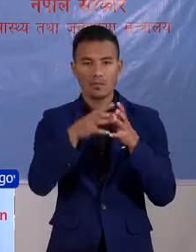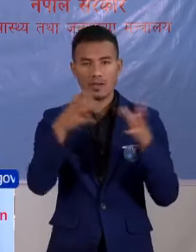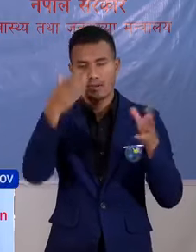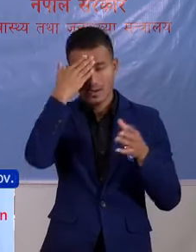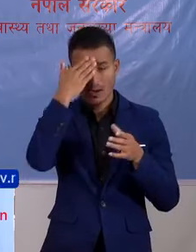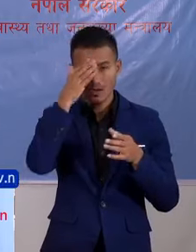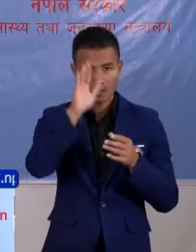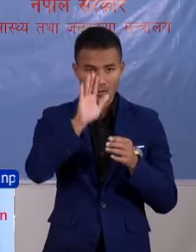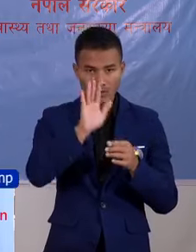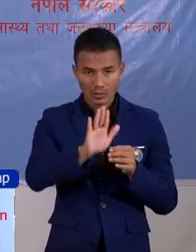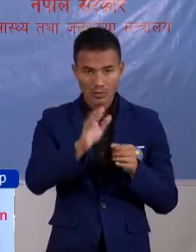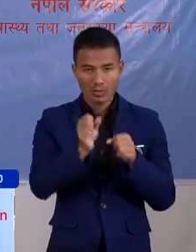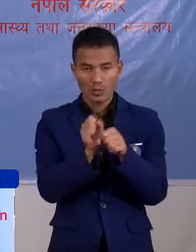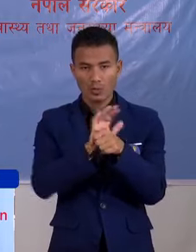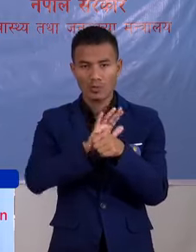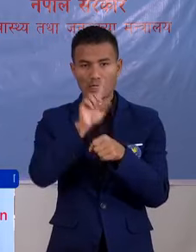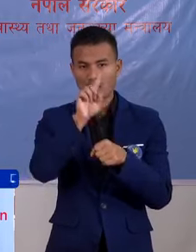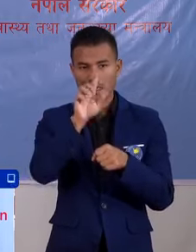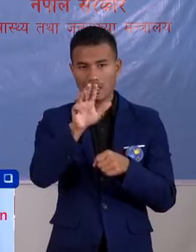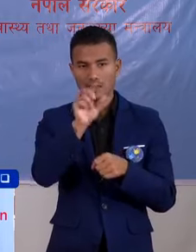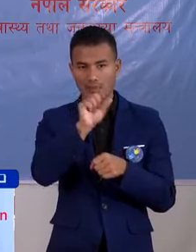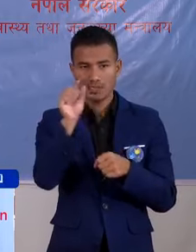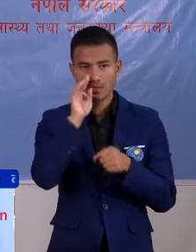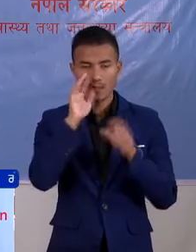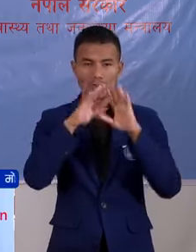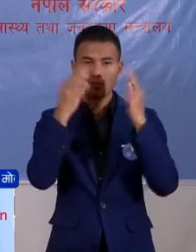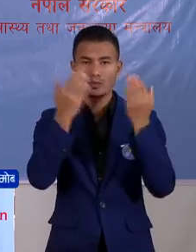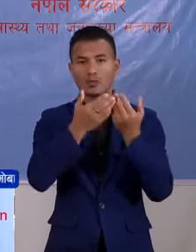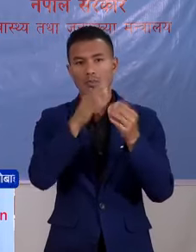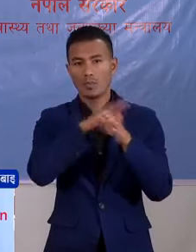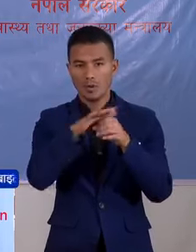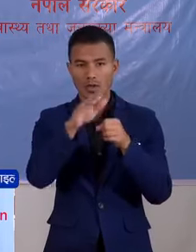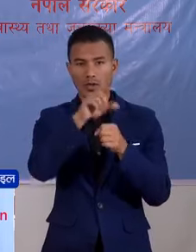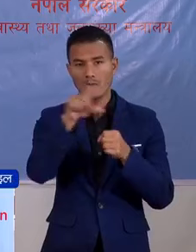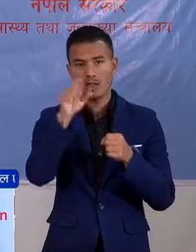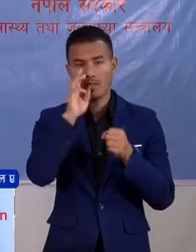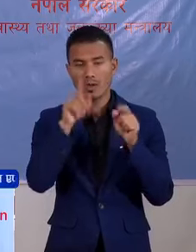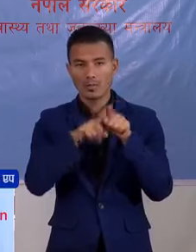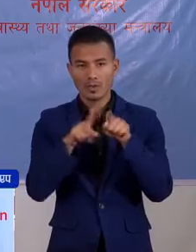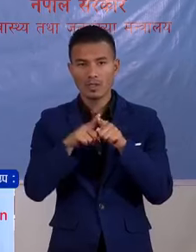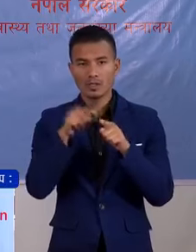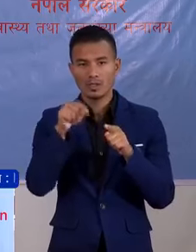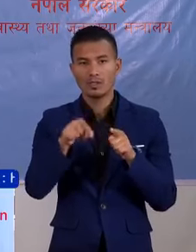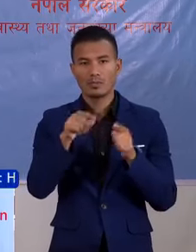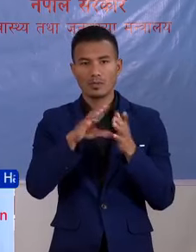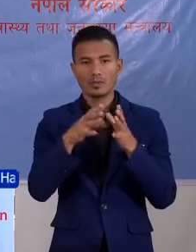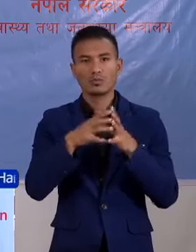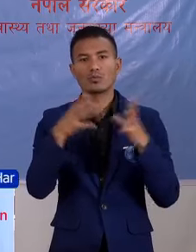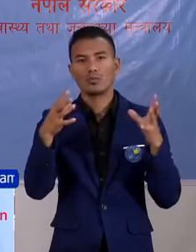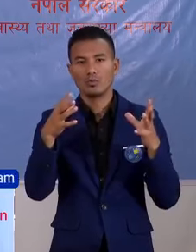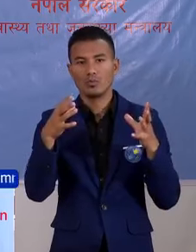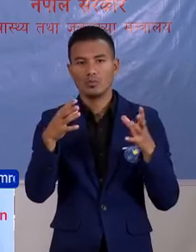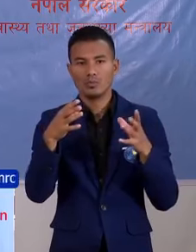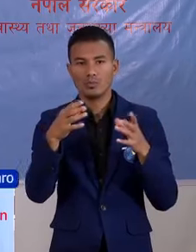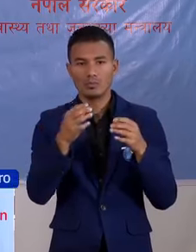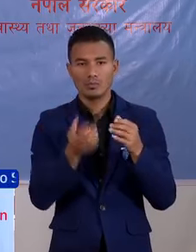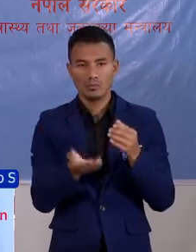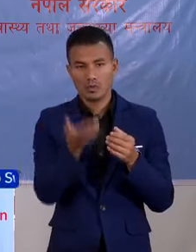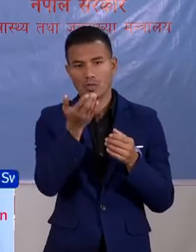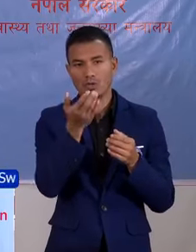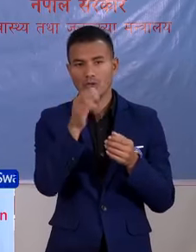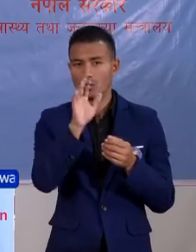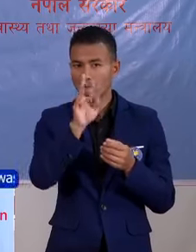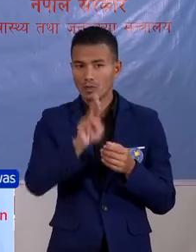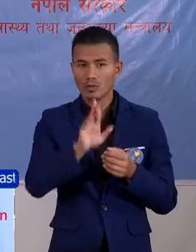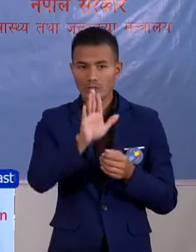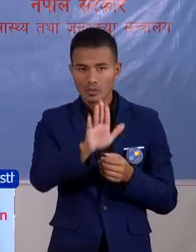कोड़ना कोविड-19 को जुन महामारी इले गरते हर बिश्व ब्यापी रा खासकरी हामरो नेपाल मा पनी यहले चाहिए ठूलो मात्रामा बर्दय गई रहागा